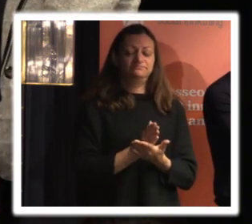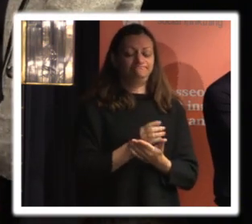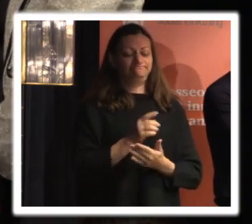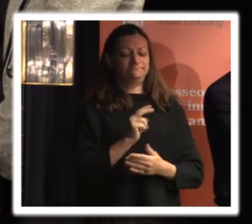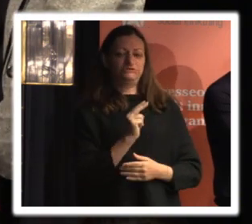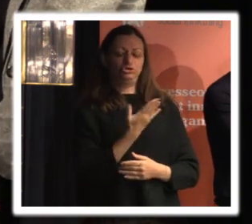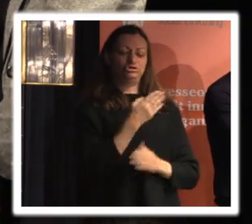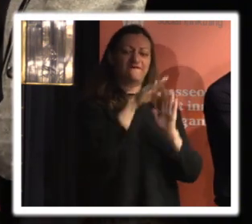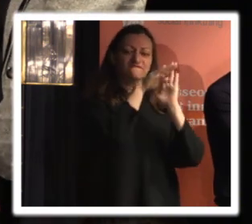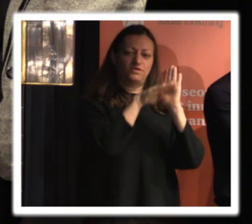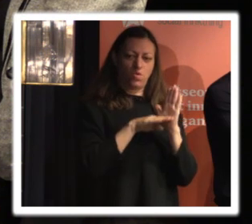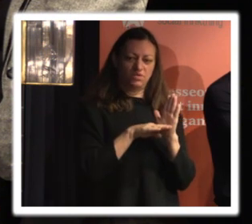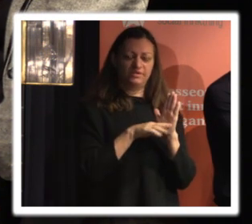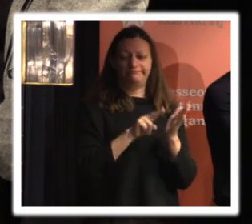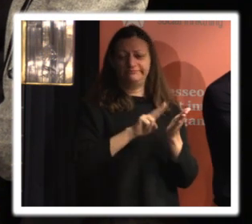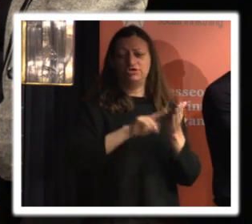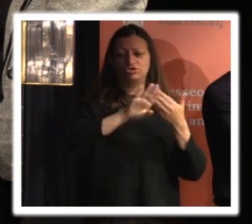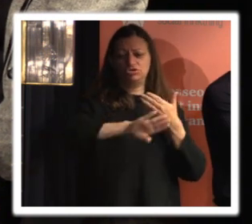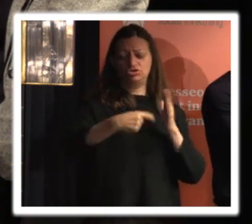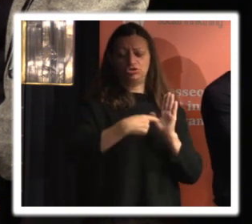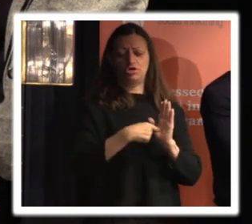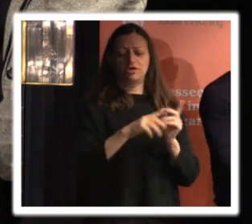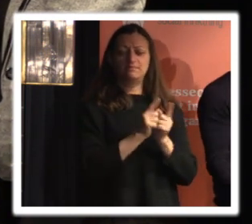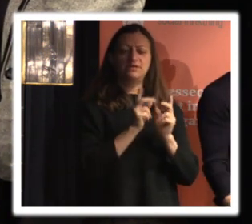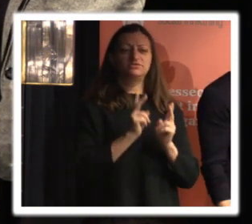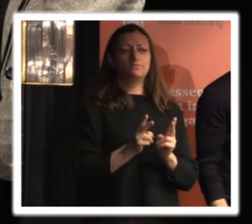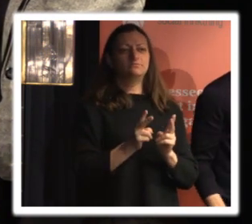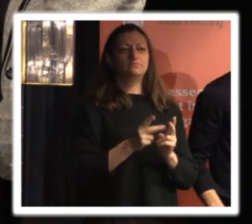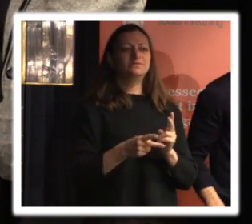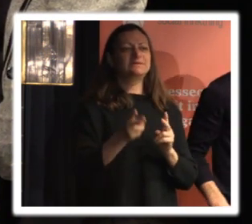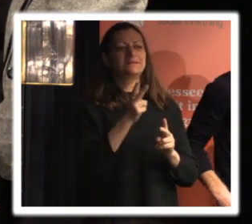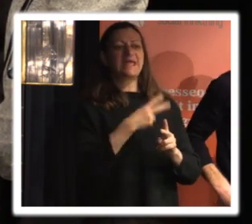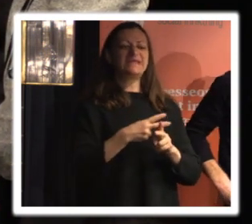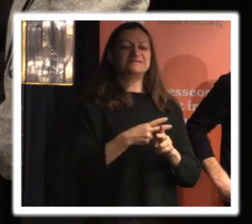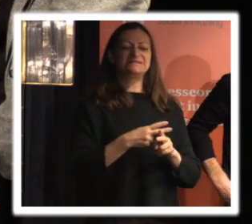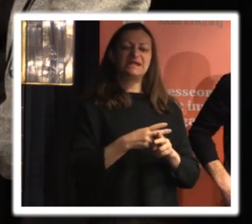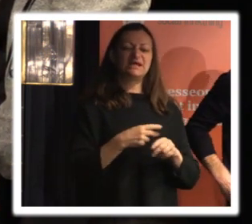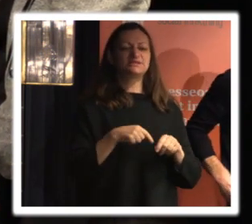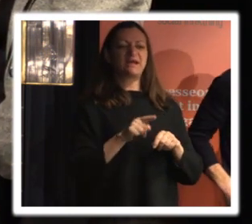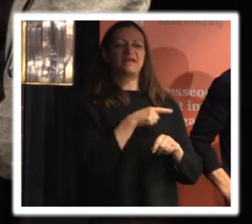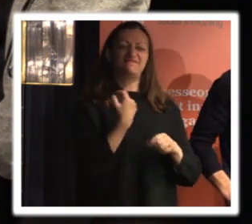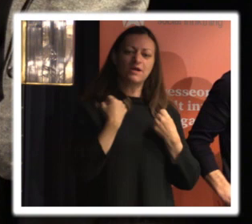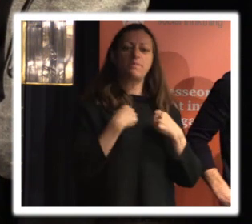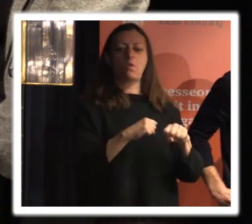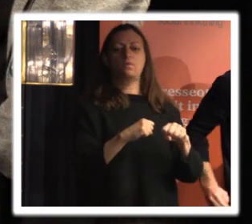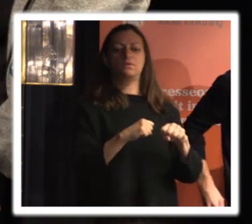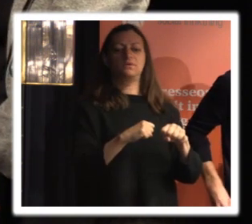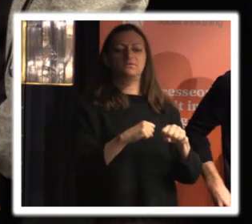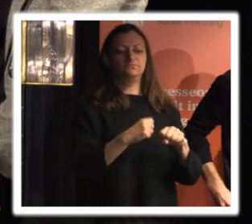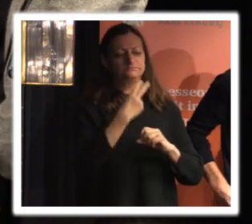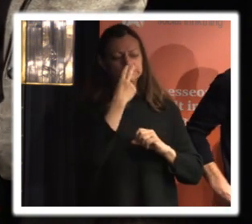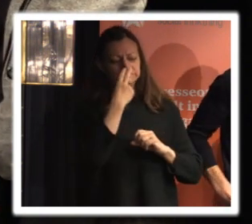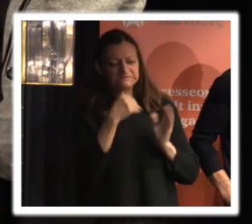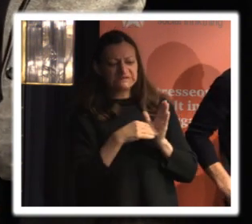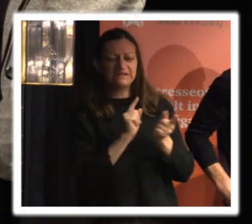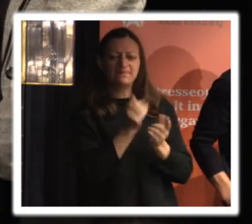nya förordningen den nya dataskyddslagen och så blir ju som ett extra spark i baken kan man säga till att se till att vi